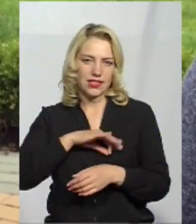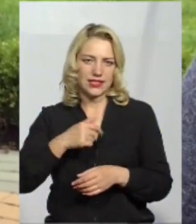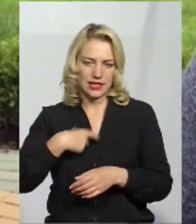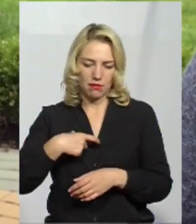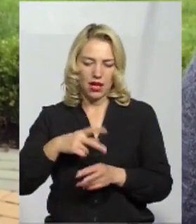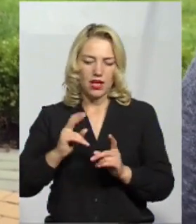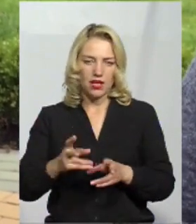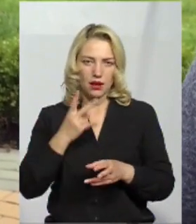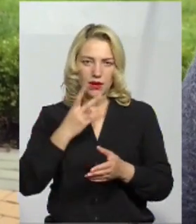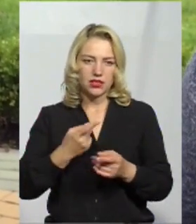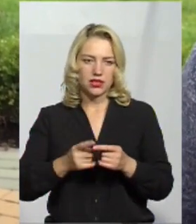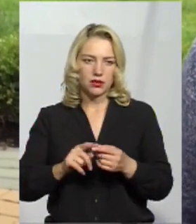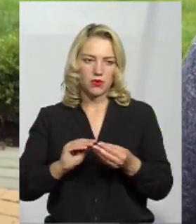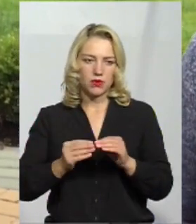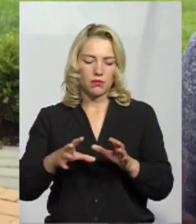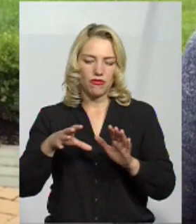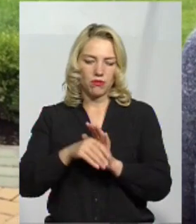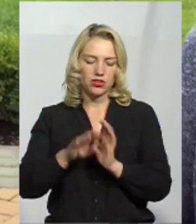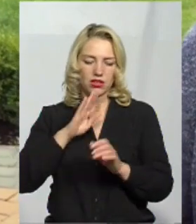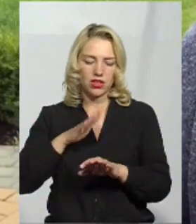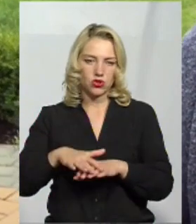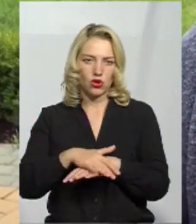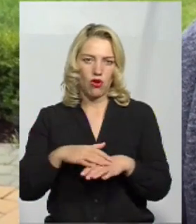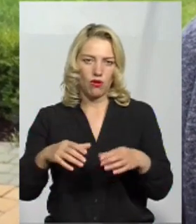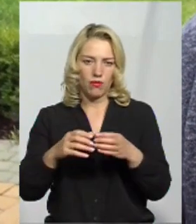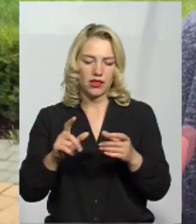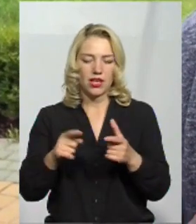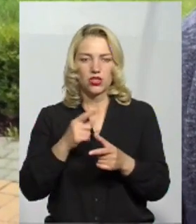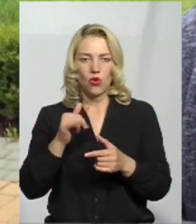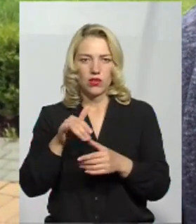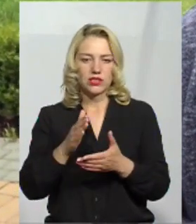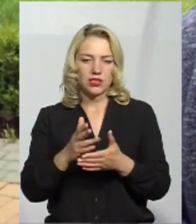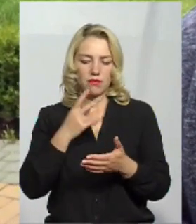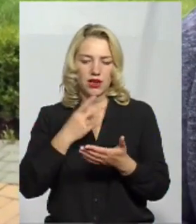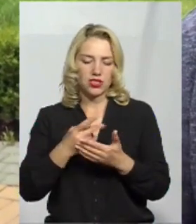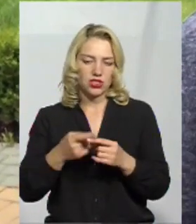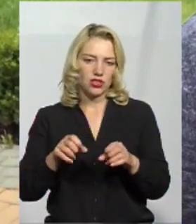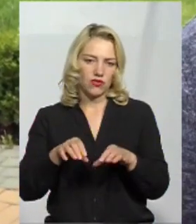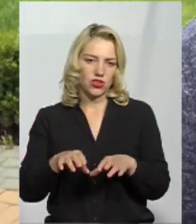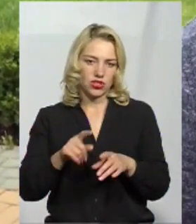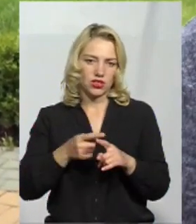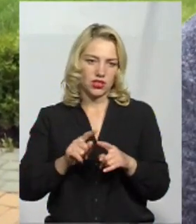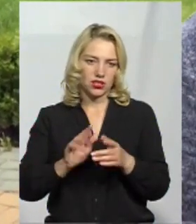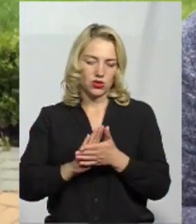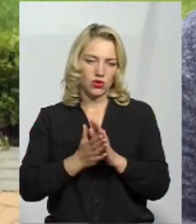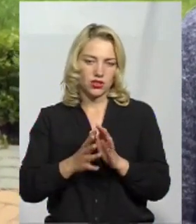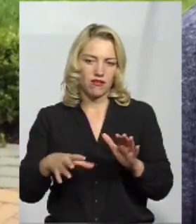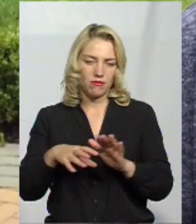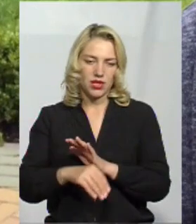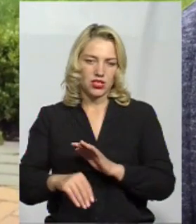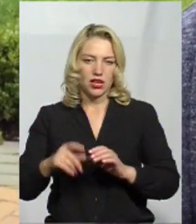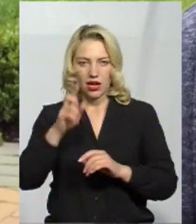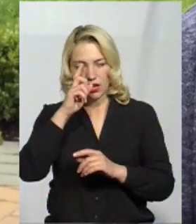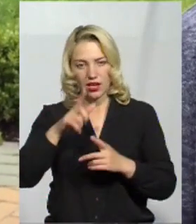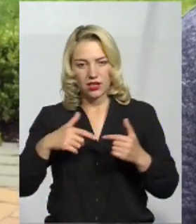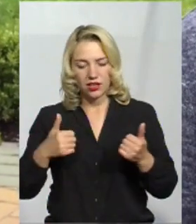вирішення цієї проблеми у межах нашої громади або взагалі? Можливо, у вас є бачення щодо вирішення цієї ситуації у межах країни? І які ви